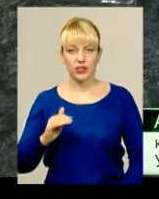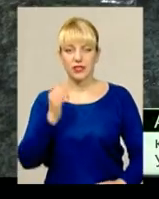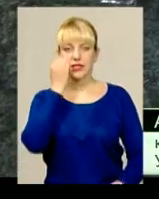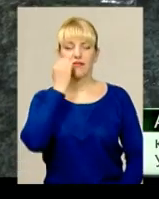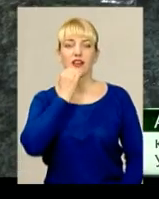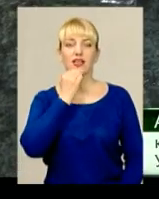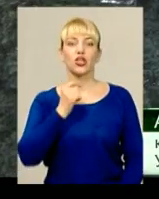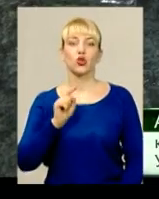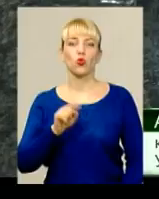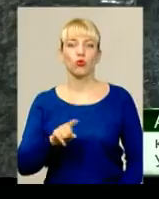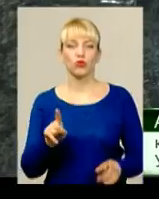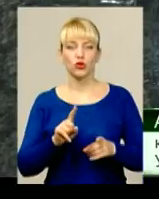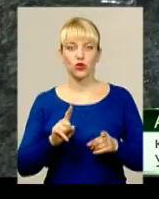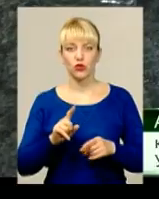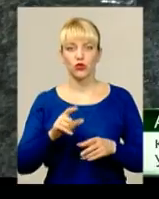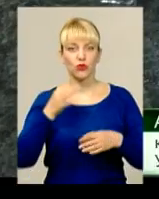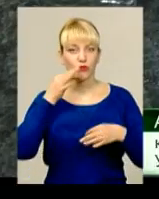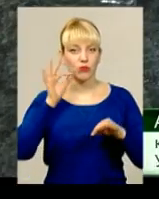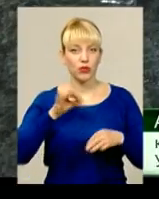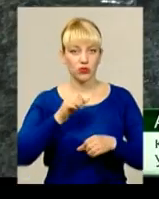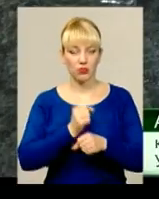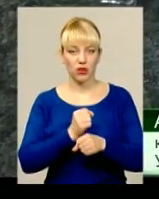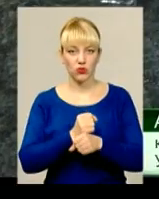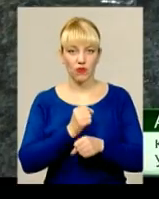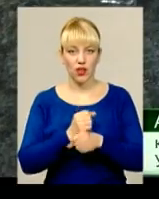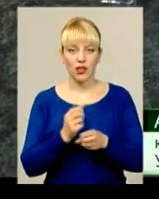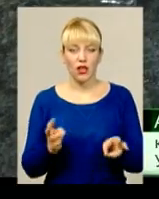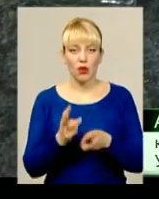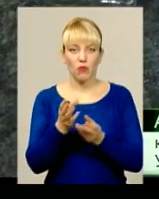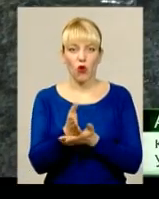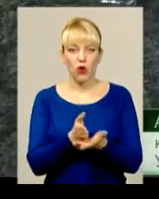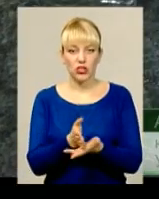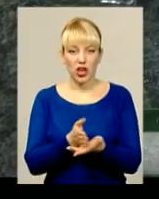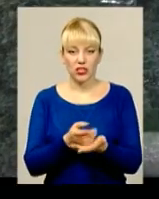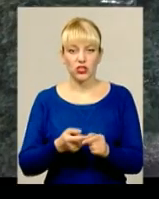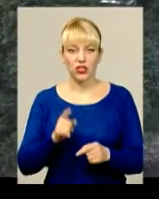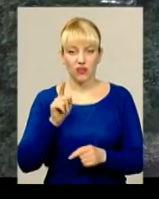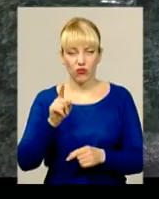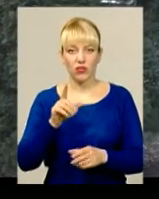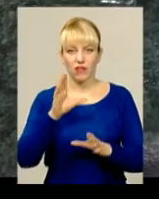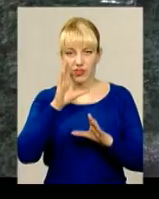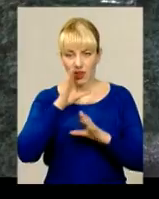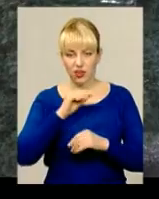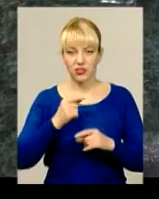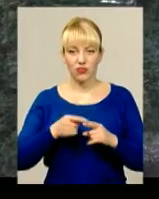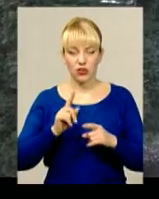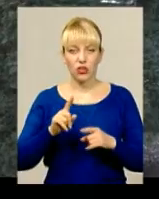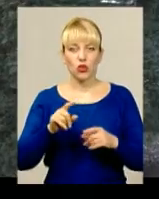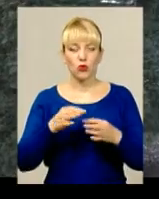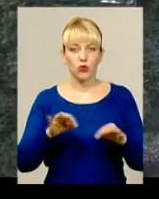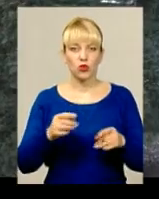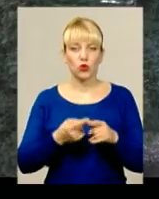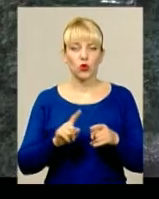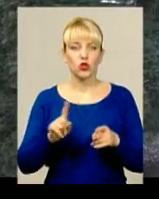вміло спрацювали пожежники, швидко локалізували, не дали вогню розповсюватись, ми не допустили того, щоб пожежа